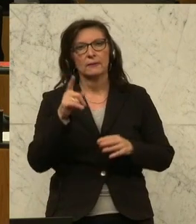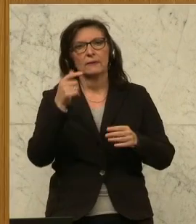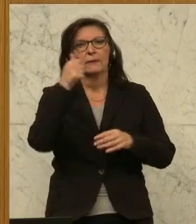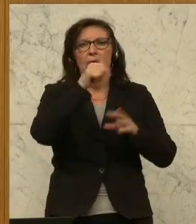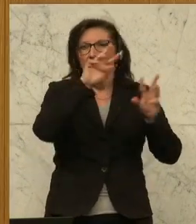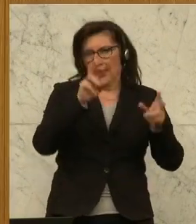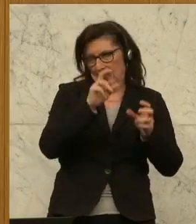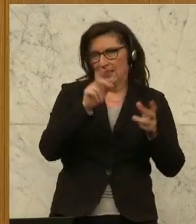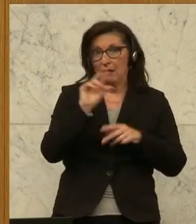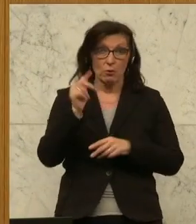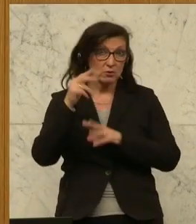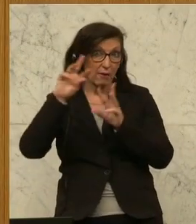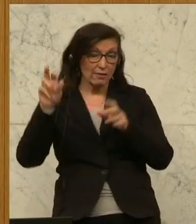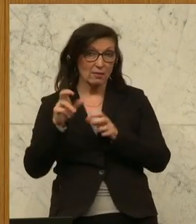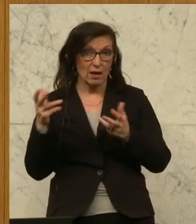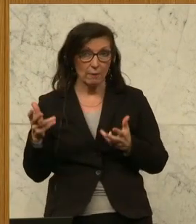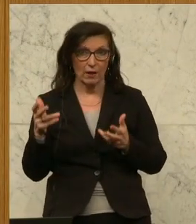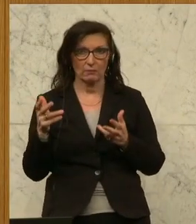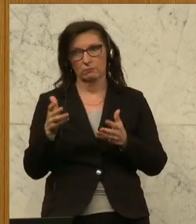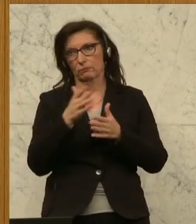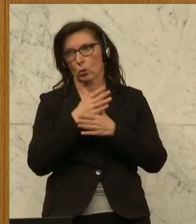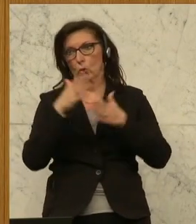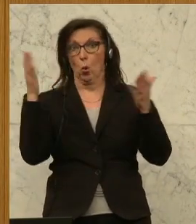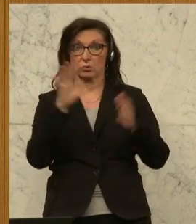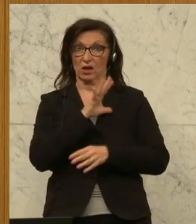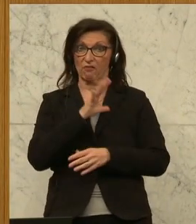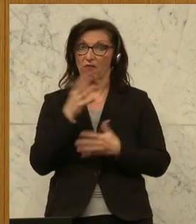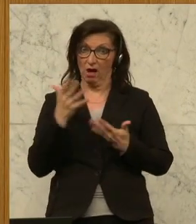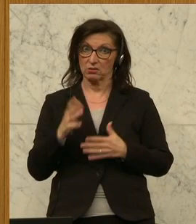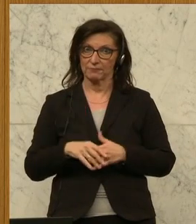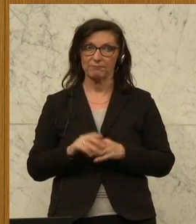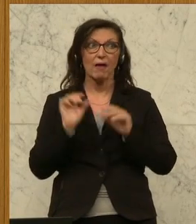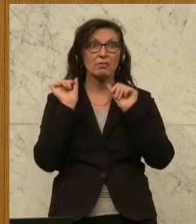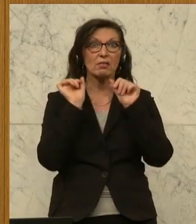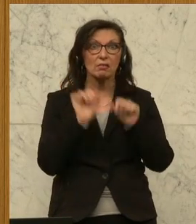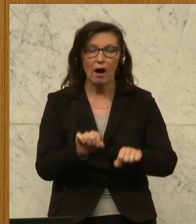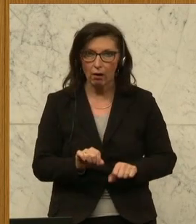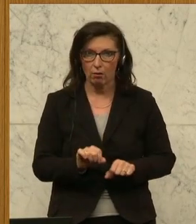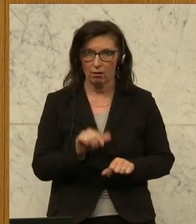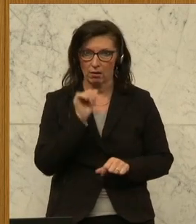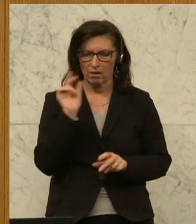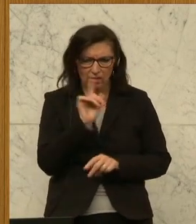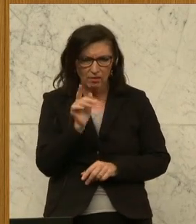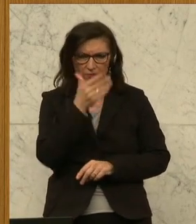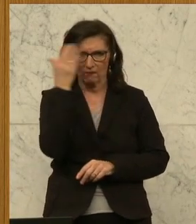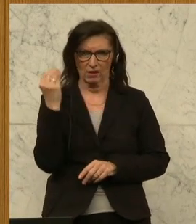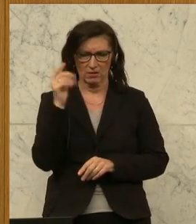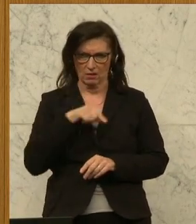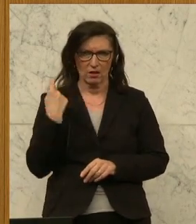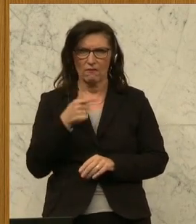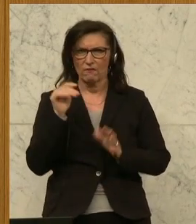Thema. Und das Zweite, wo ein großes Bräderungsszenario ist, ist der Terrorismus, den dürfen wir nicht vergessen. Wir brauchen eine gute